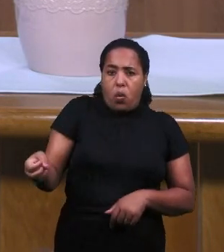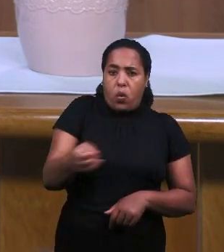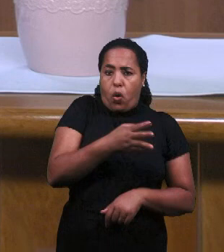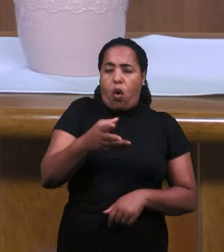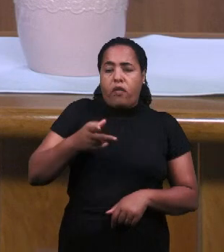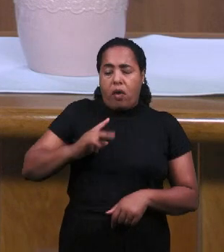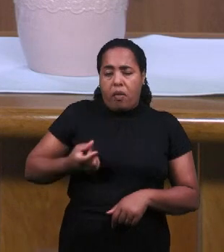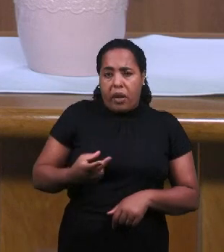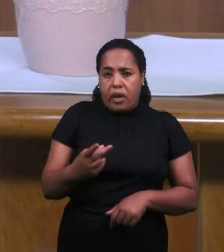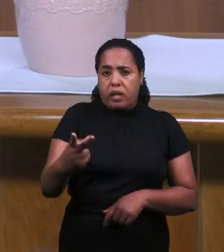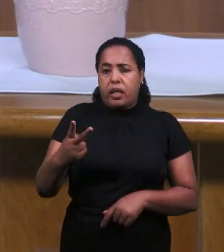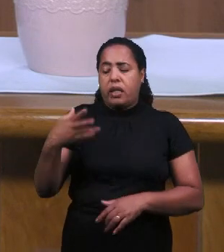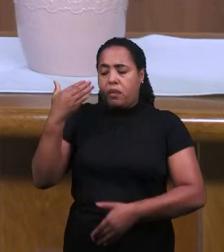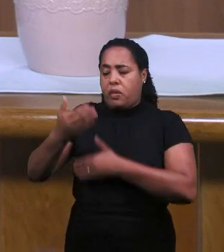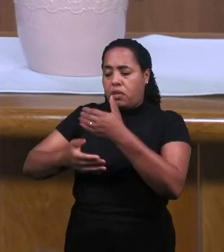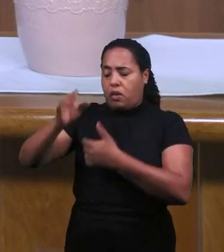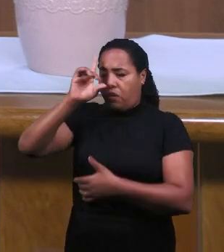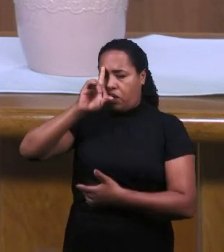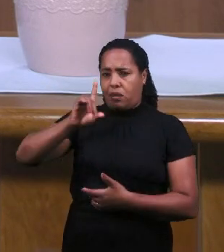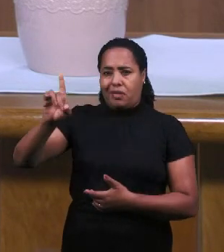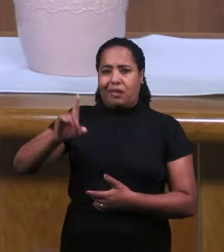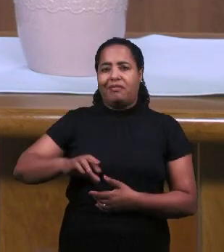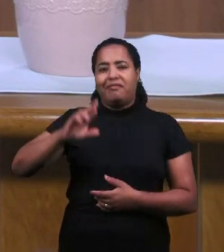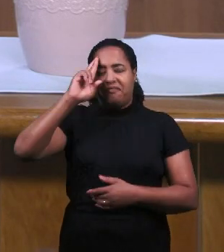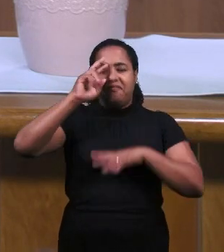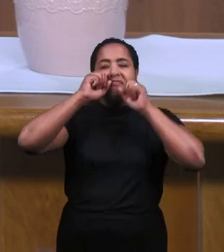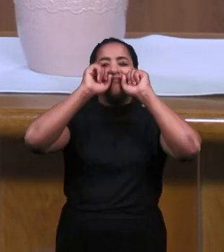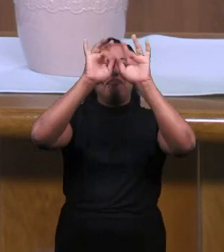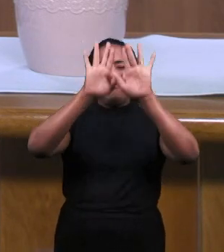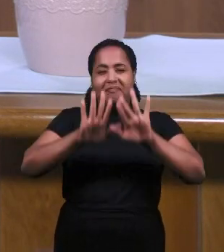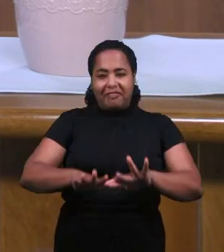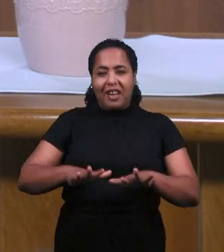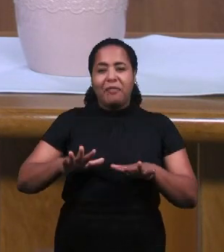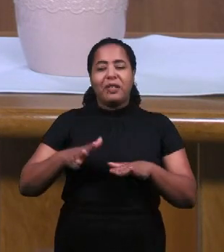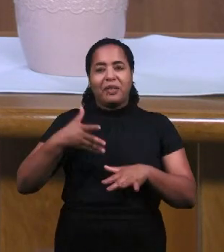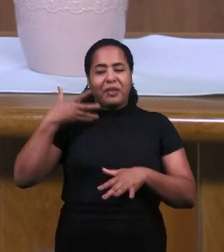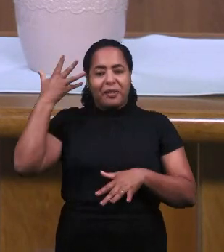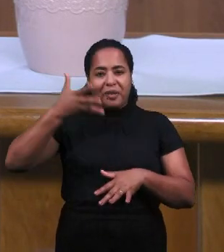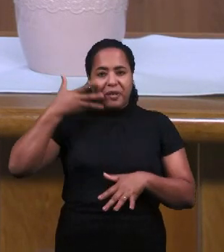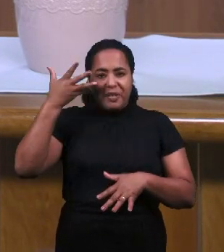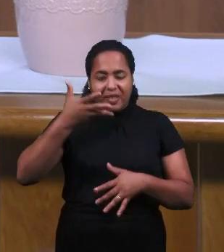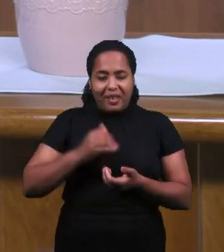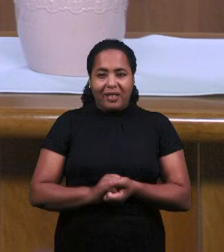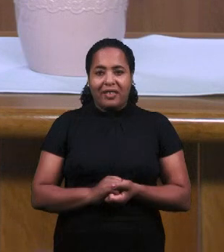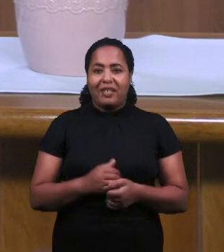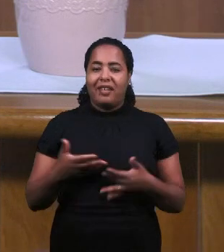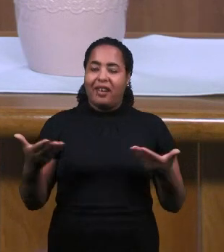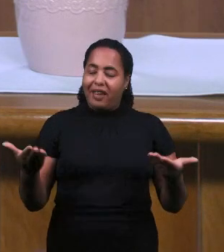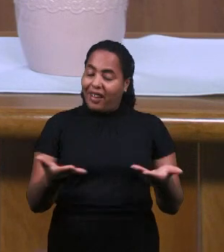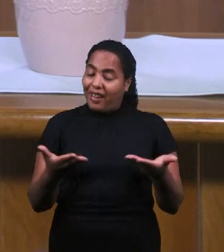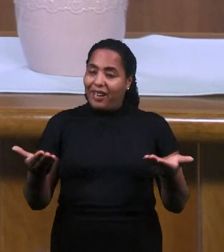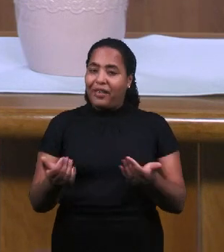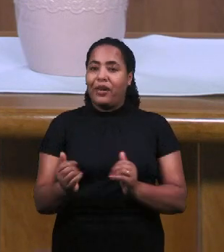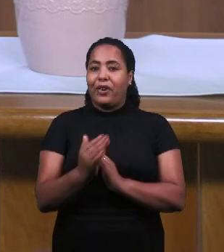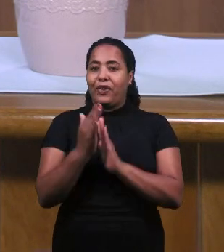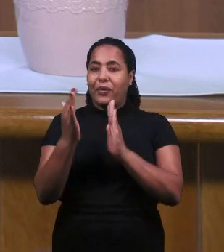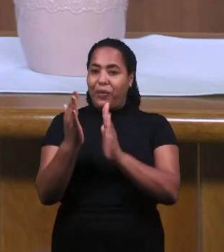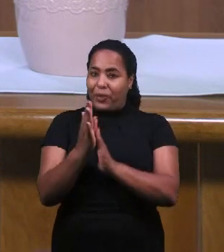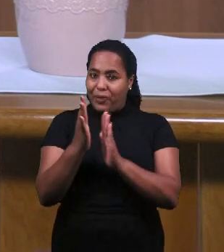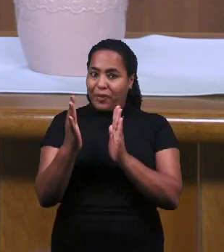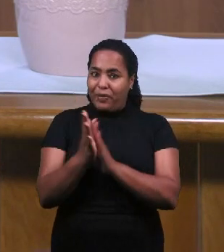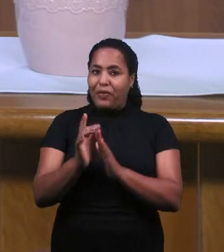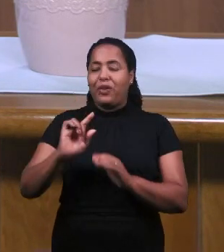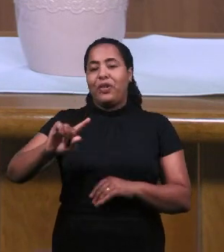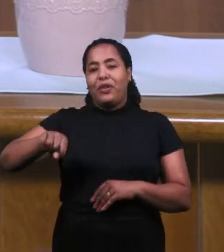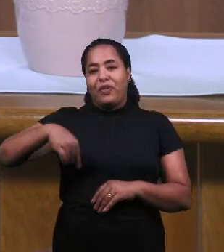Господь Крестит Нам Духом Своим Святым Дает Нам Новое Сердце Чтобы Мы Могли Вечно Жить В Его Присутствии Да Благословит Нас